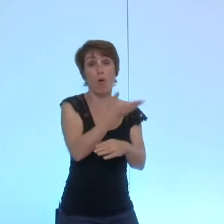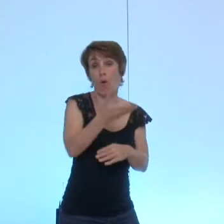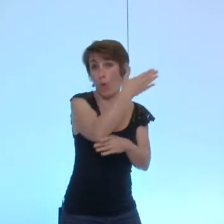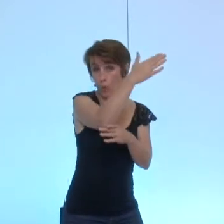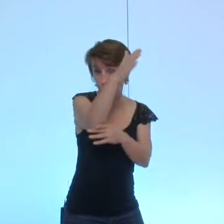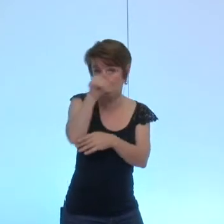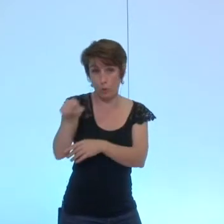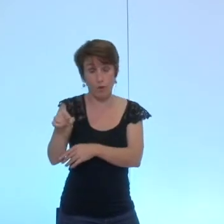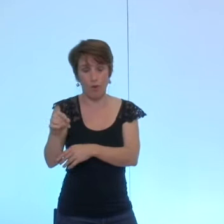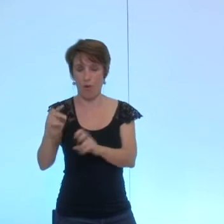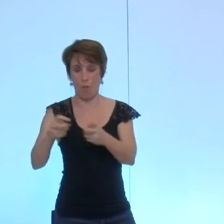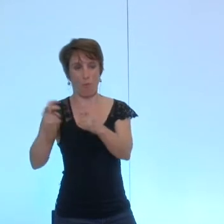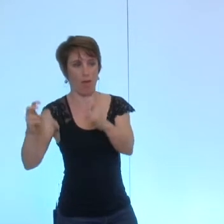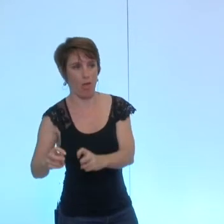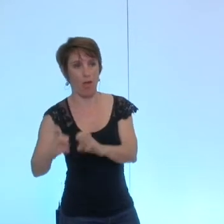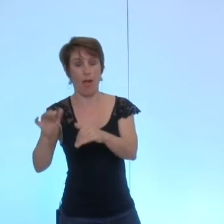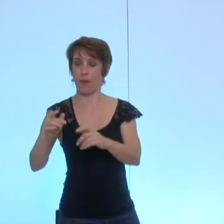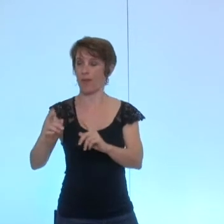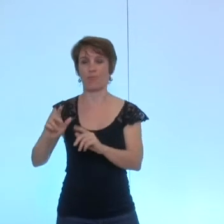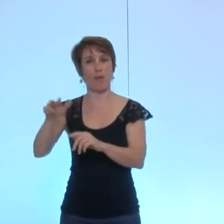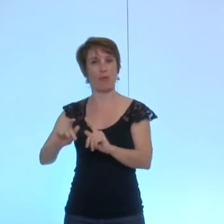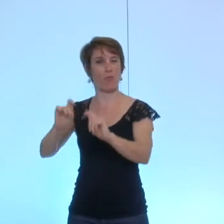tirer des profits substantiels locatifs